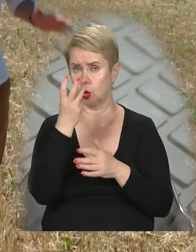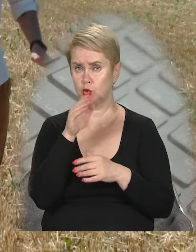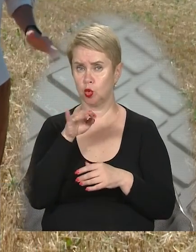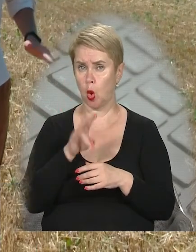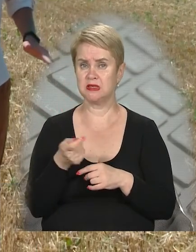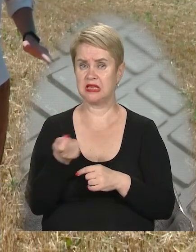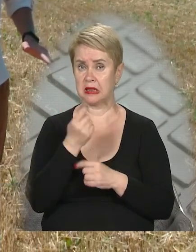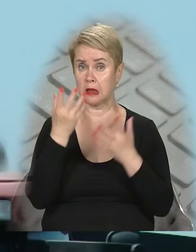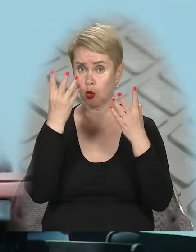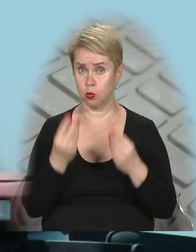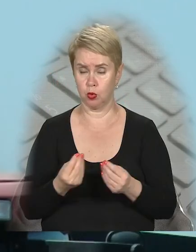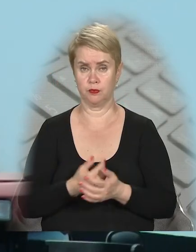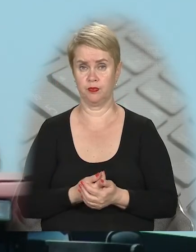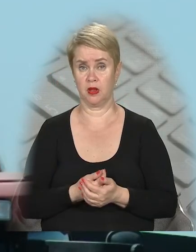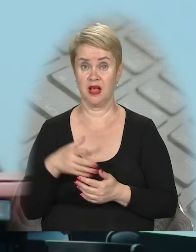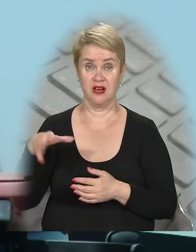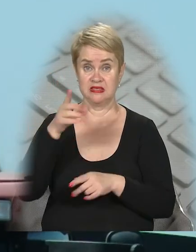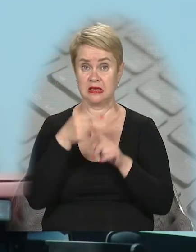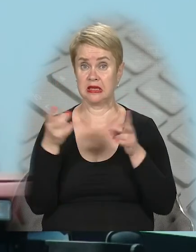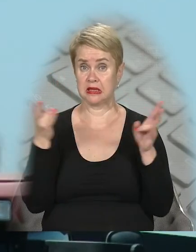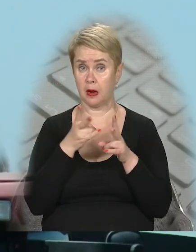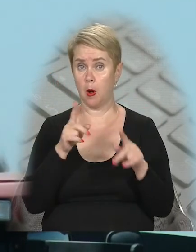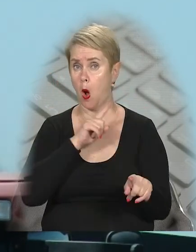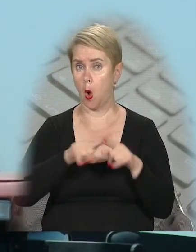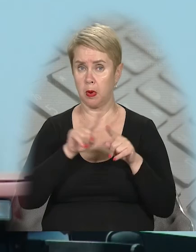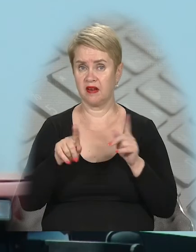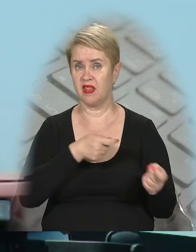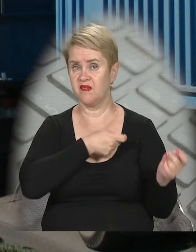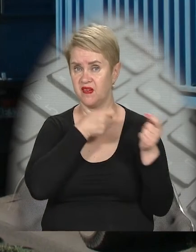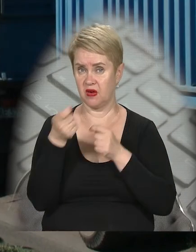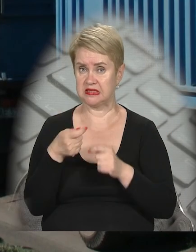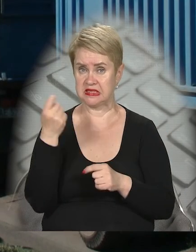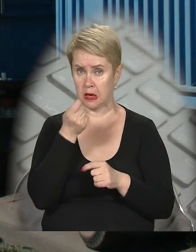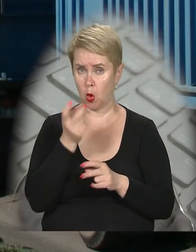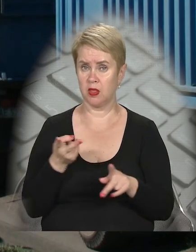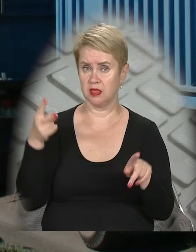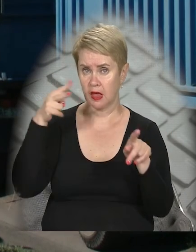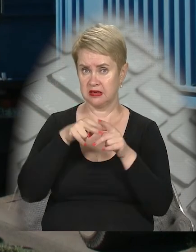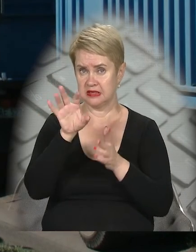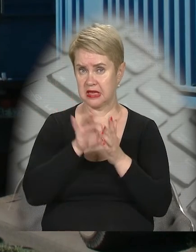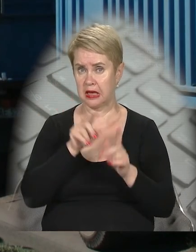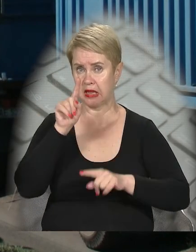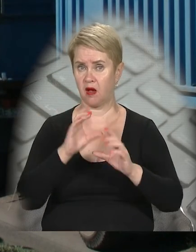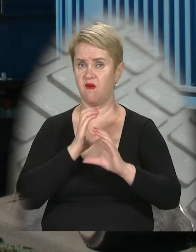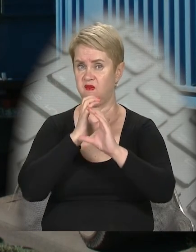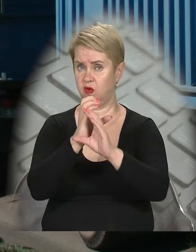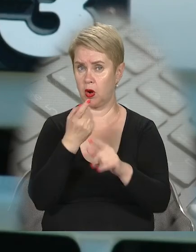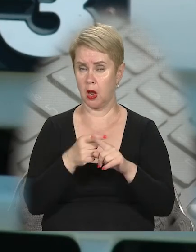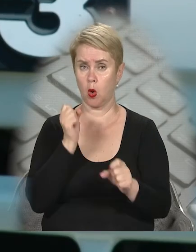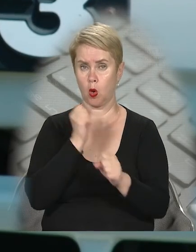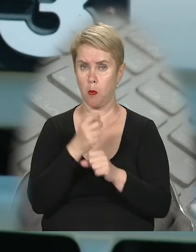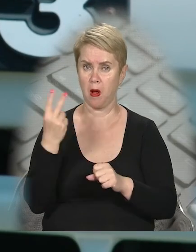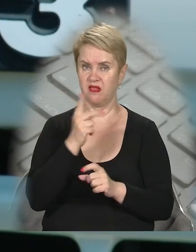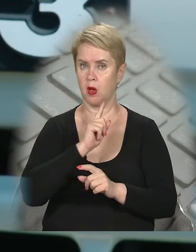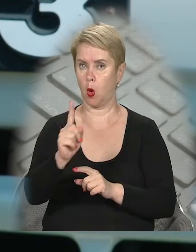тонн зерна на добу. І усе це треба оперативно вивозити. Зерном навантажують одразу декілька фур, які роблять